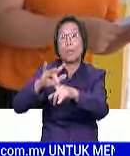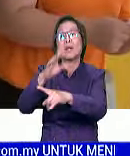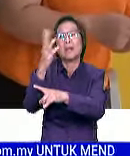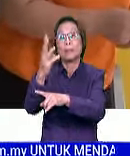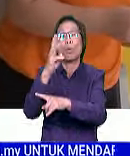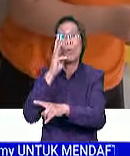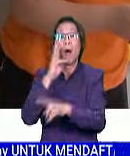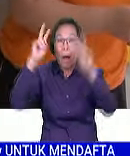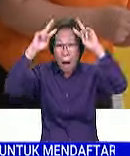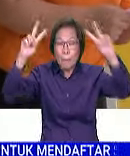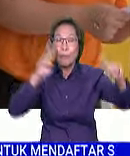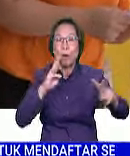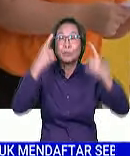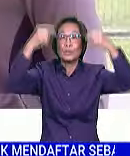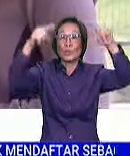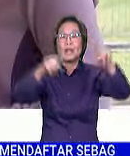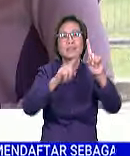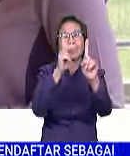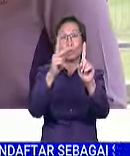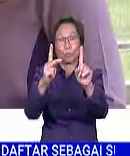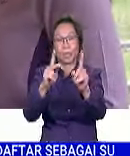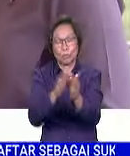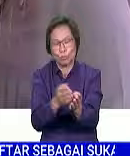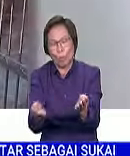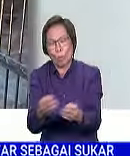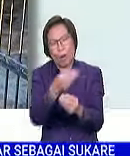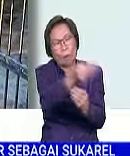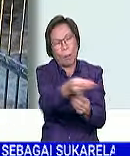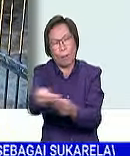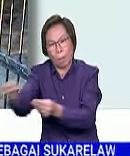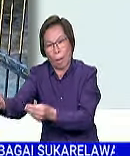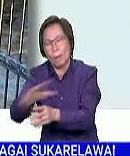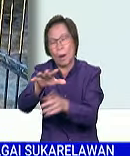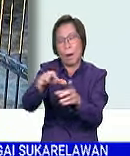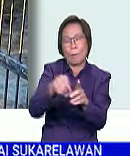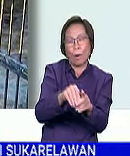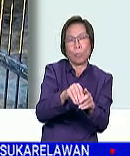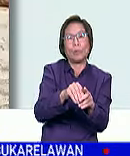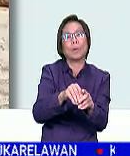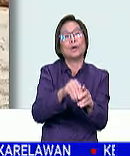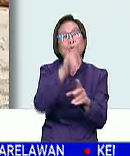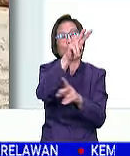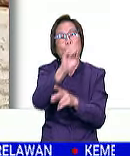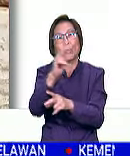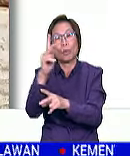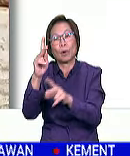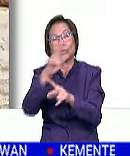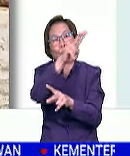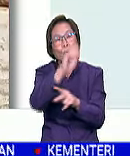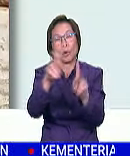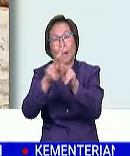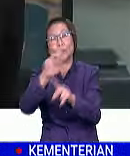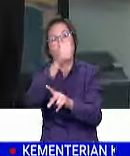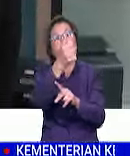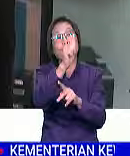berjaya menyalurkan lebih seribu risalah maklumat imunisasi kebangsaan libatkan hampir 20 kampung, 10 taman perumahan,